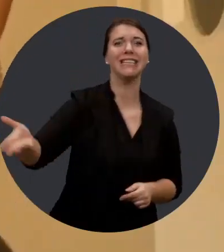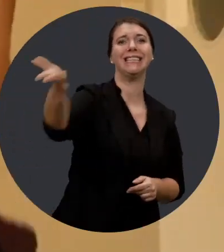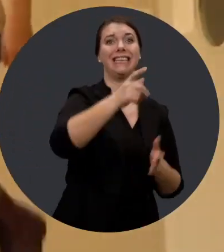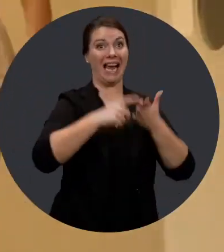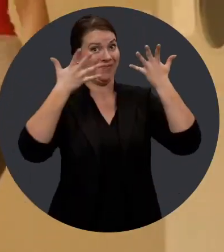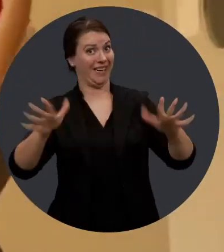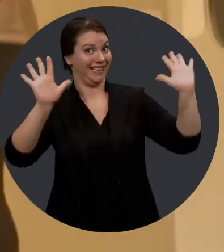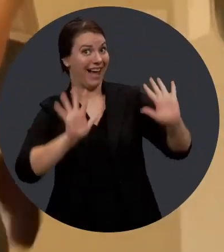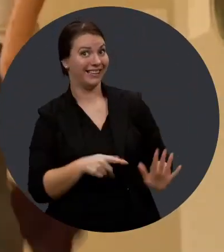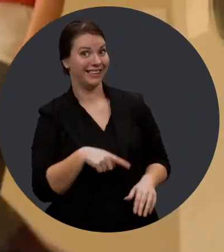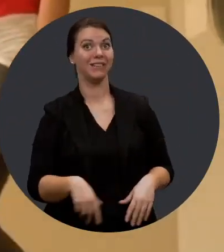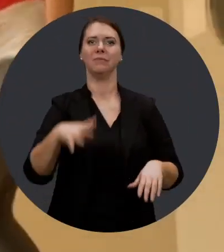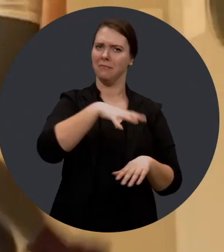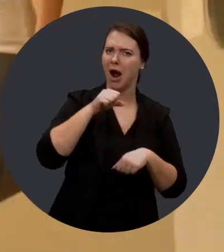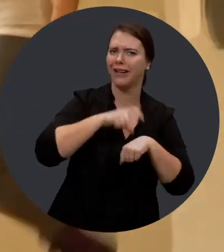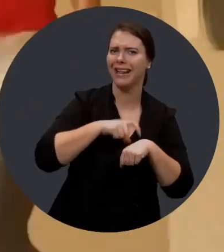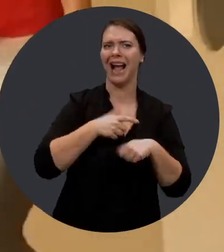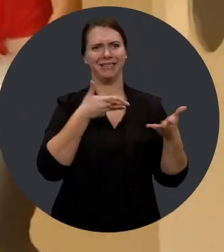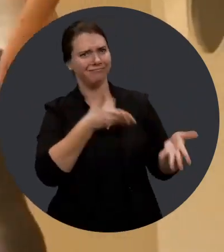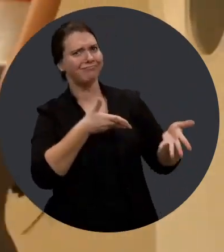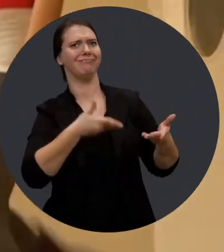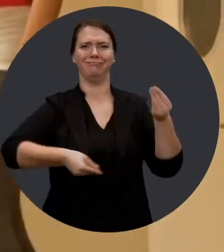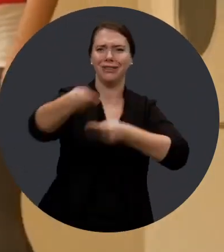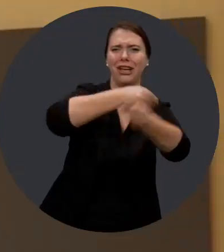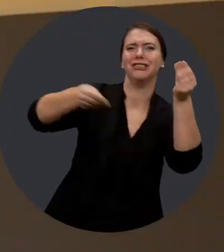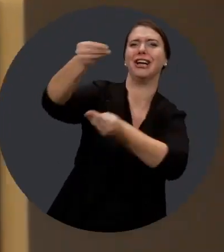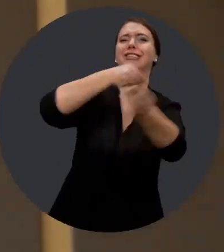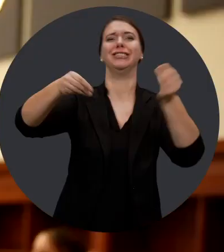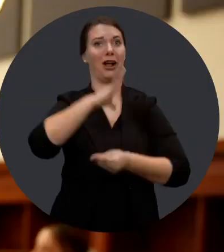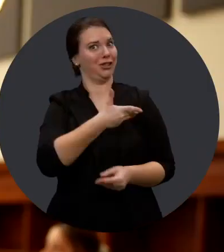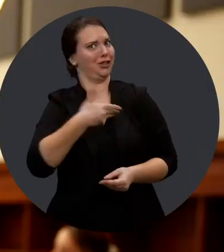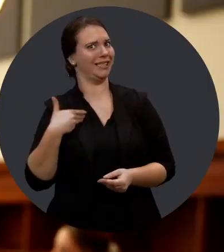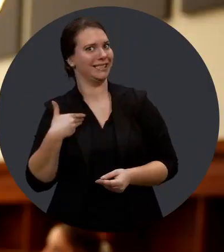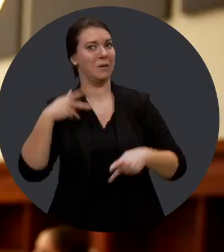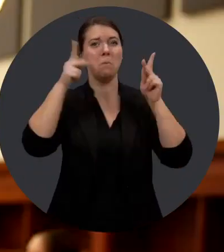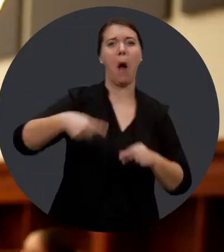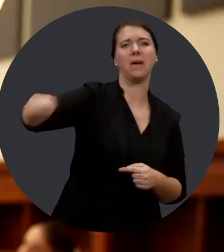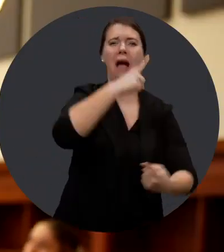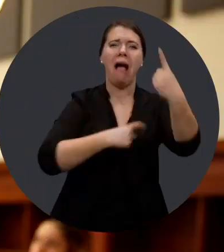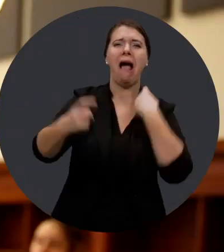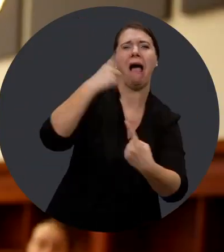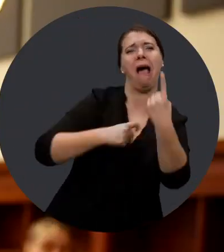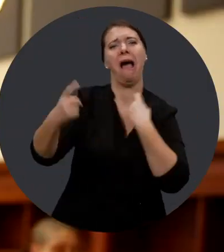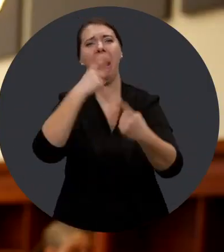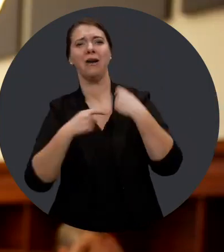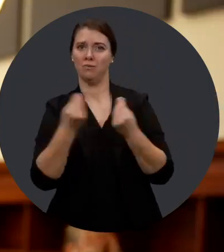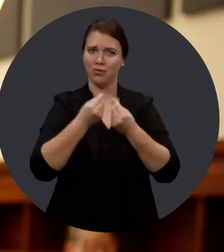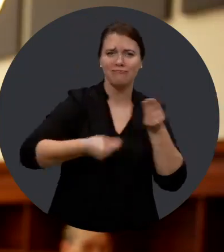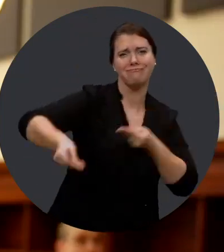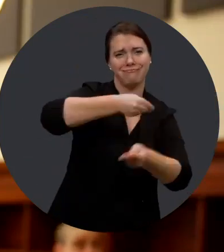avec le public après chaque représentation. On prend ce temps-là, donc on a la chance de pouvoir échanger avec eux, ils nous posent des questions.